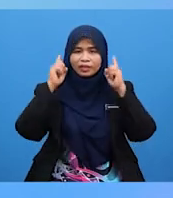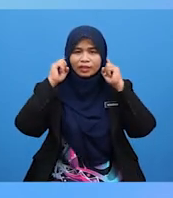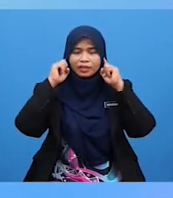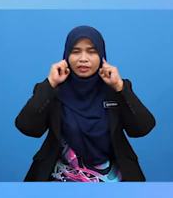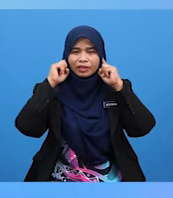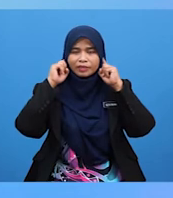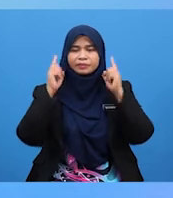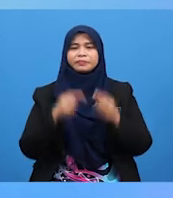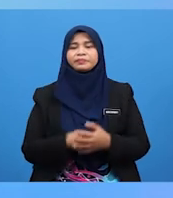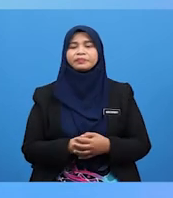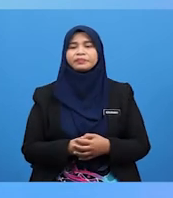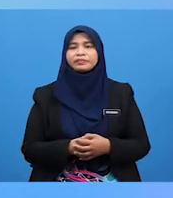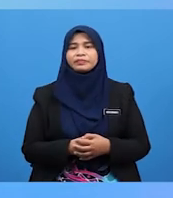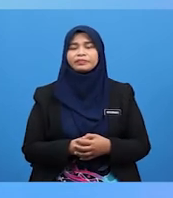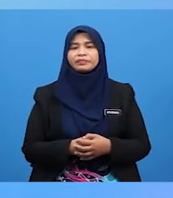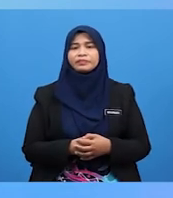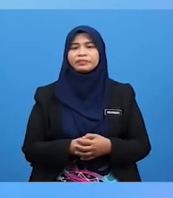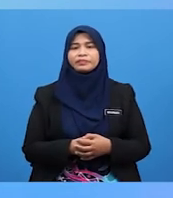Kamu Di Telinga